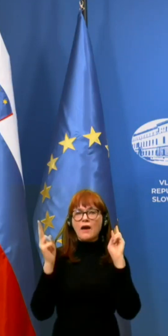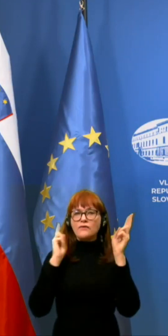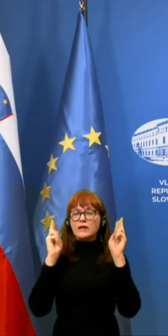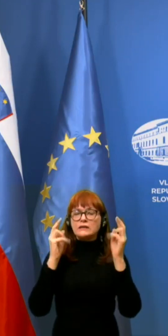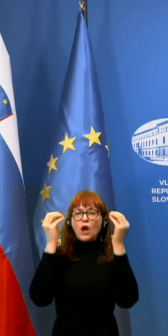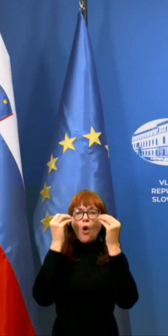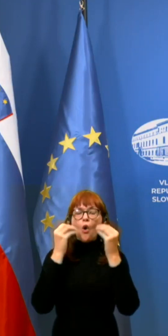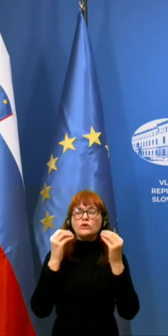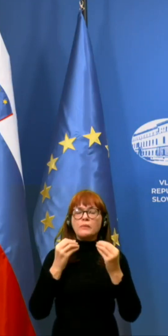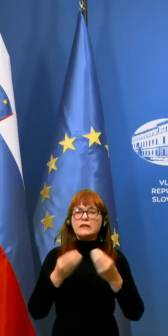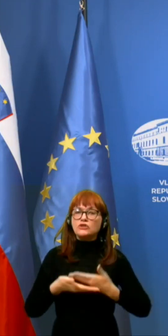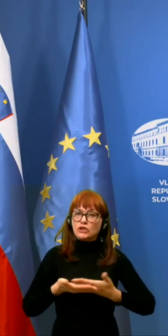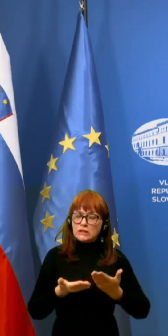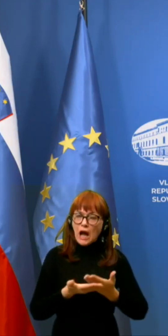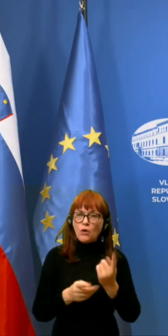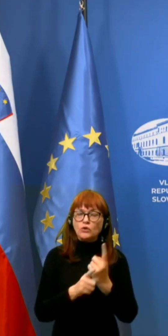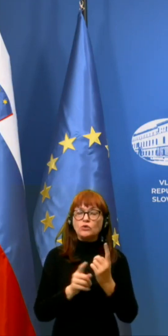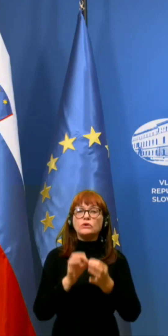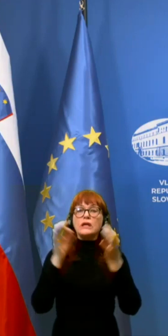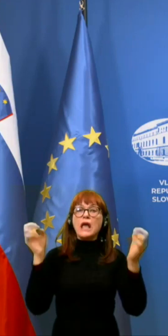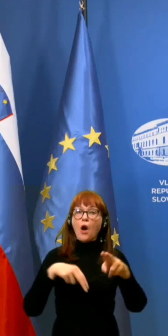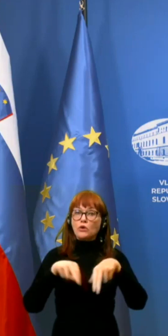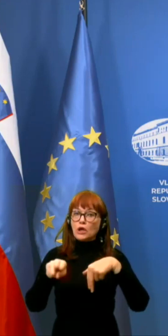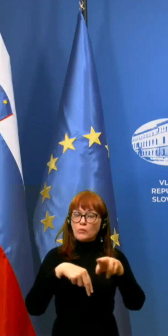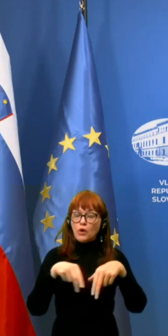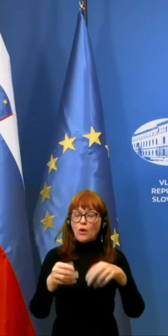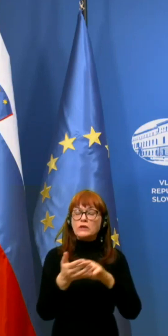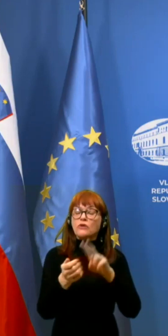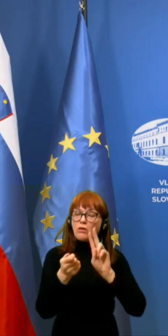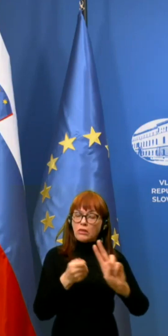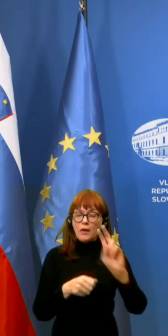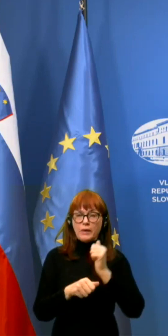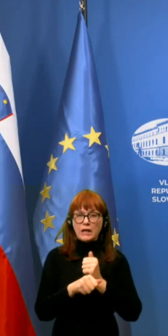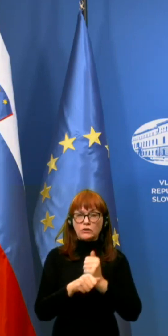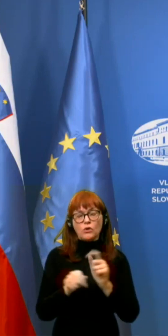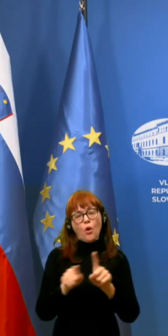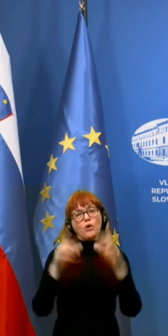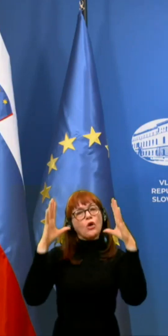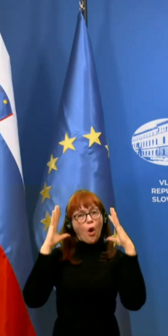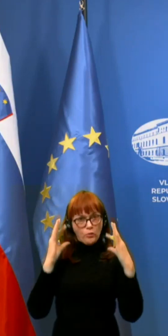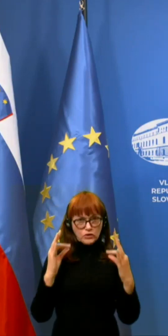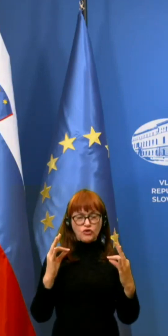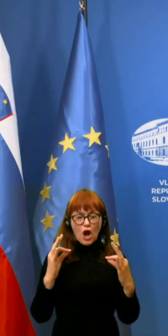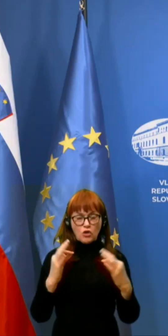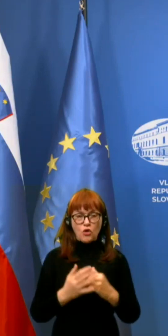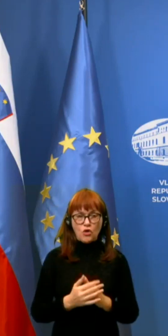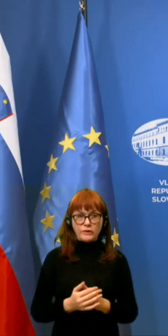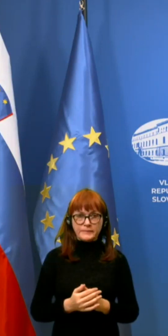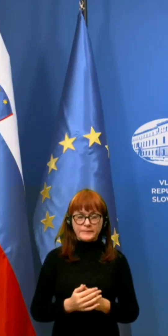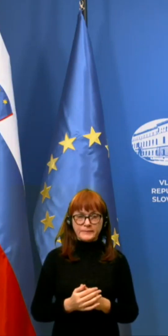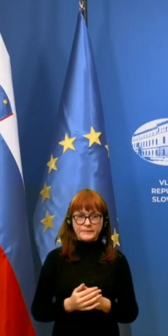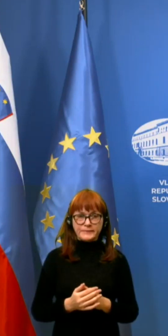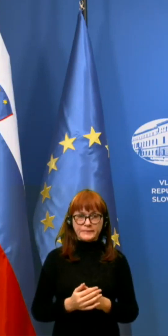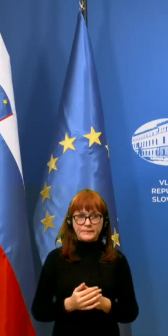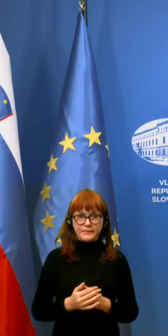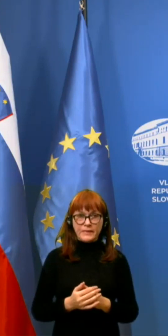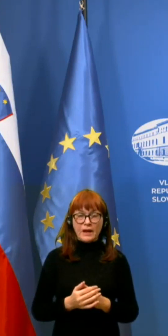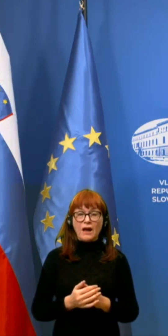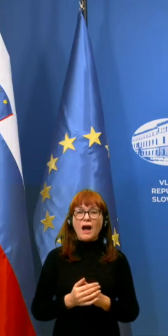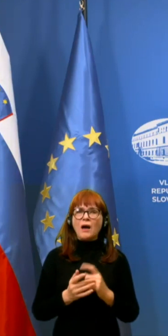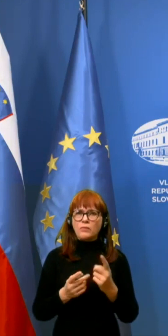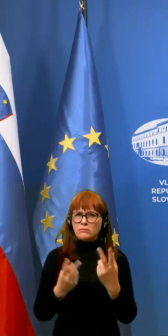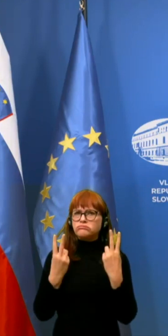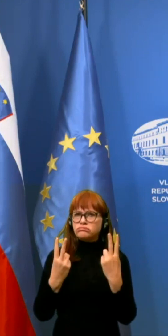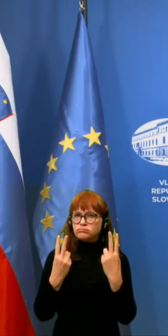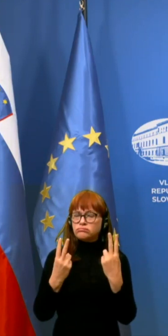kozmetičnih salonov tudi javni promet še naprej deluje kot običajno. Kar pa je ključno